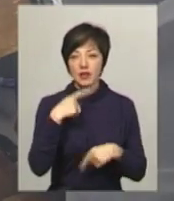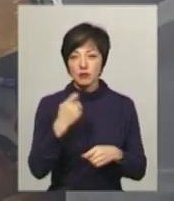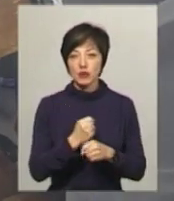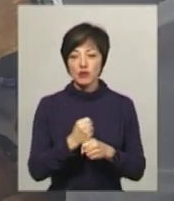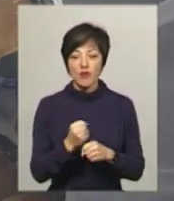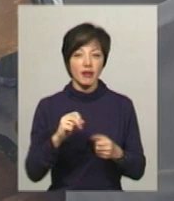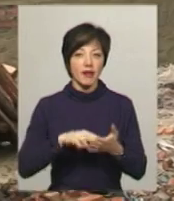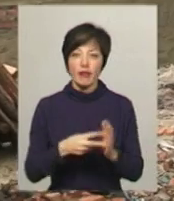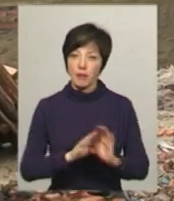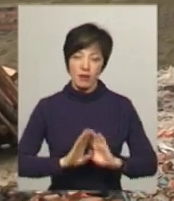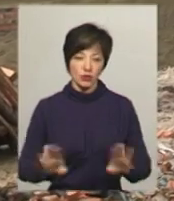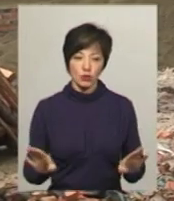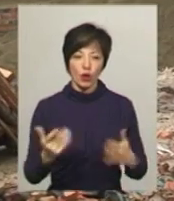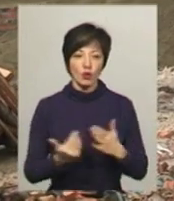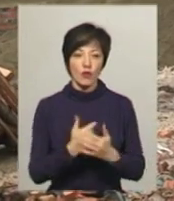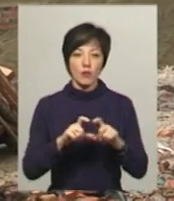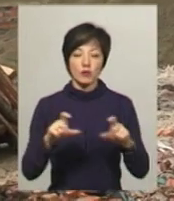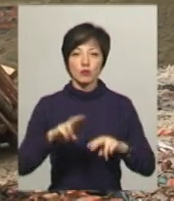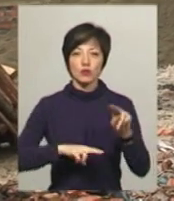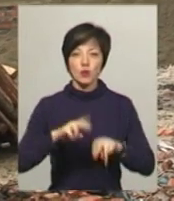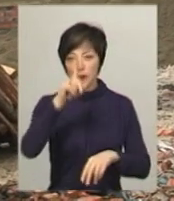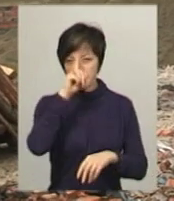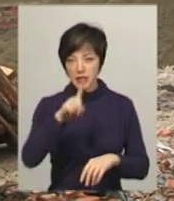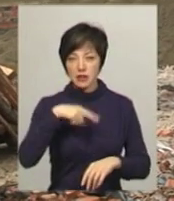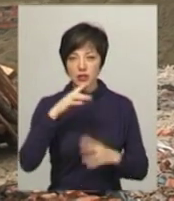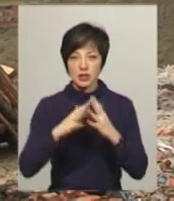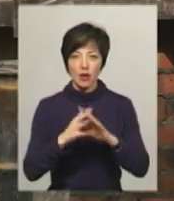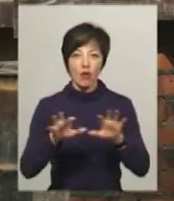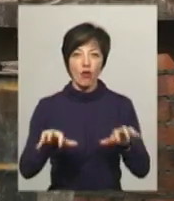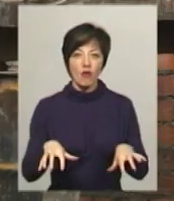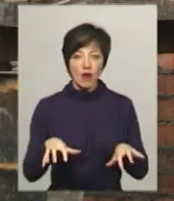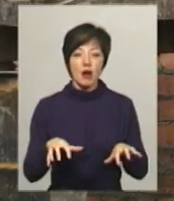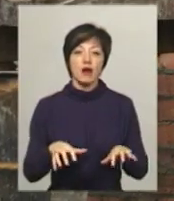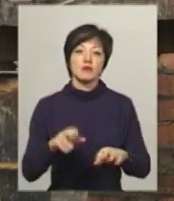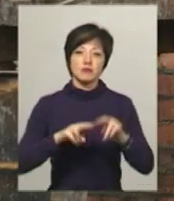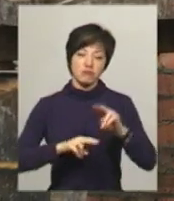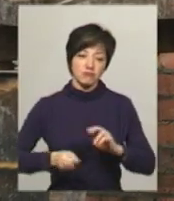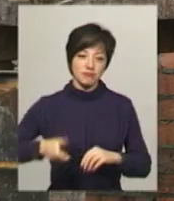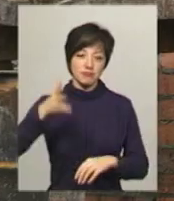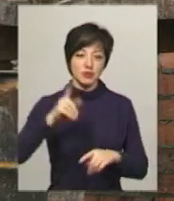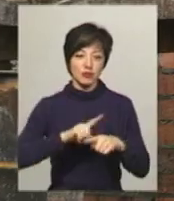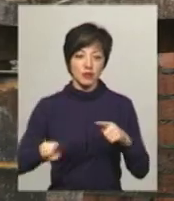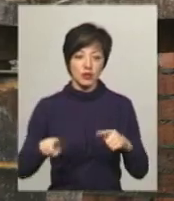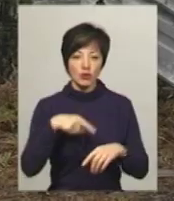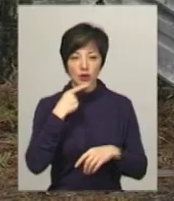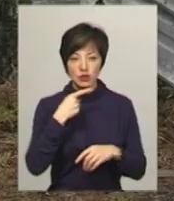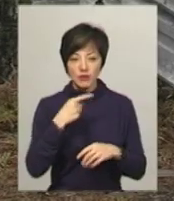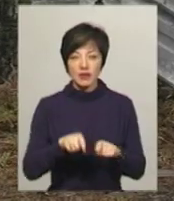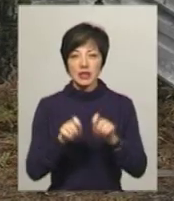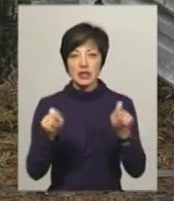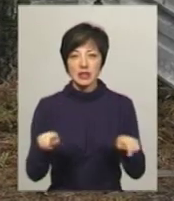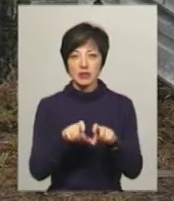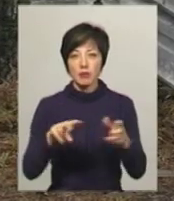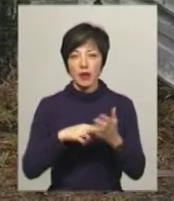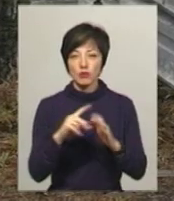працювати там не планує. Нову амбулаторію будують місяць, каже сільський голова. Зведення просувається швидко. За словами Віталія Гралюка, відкритий